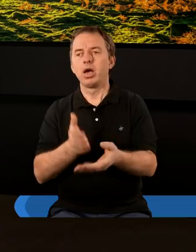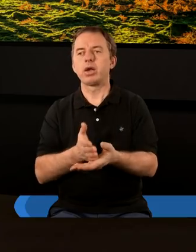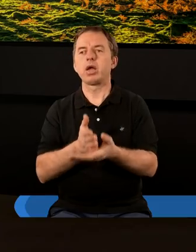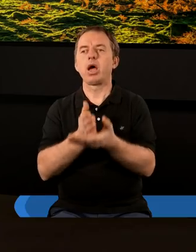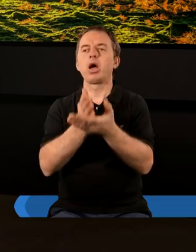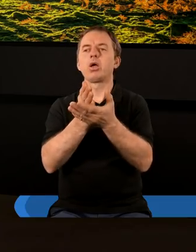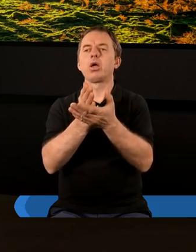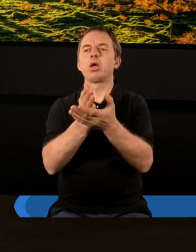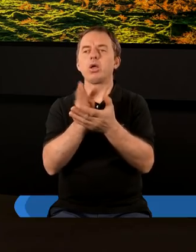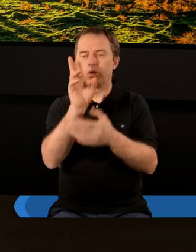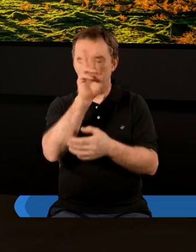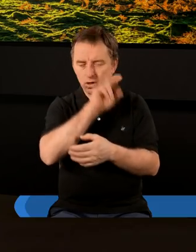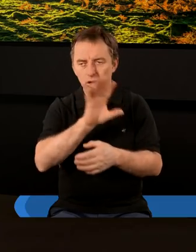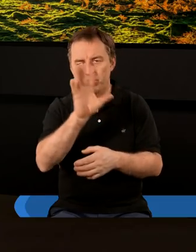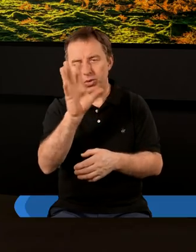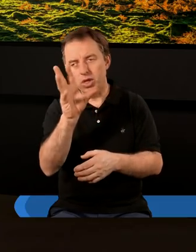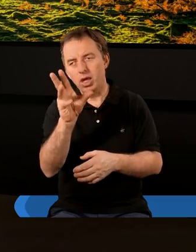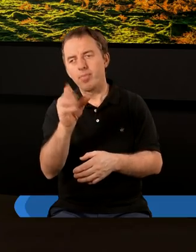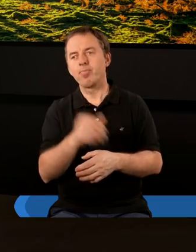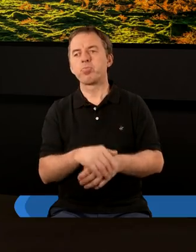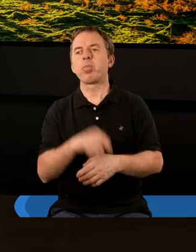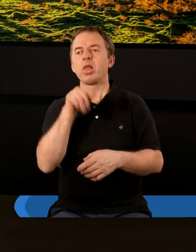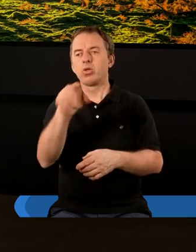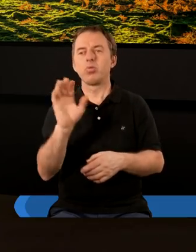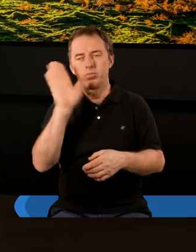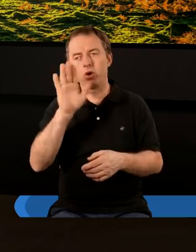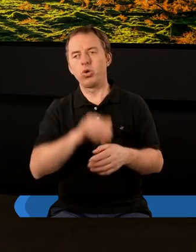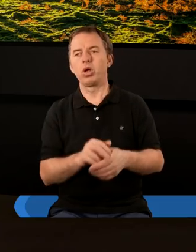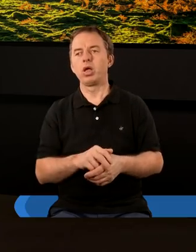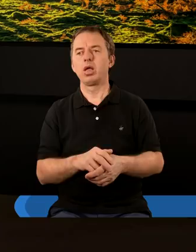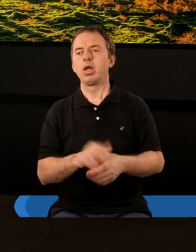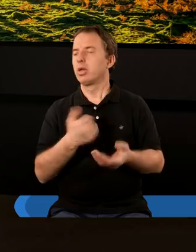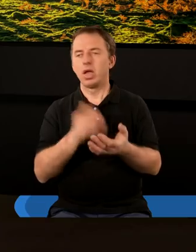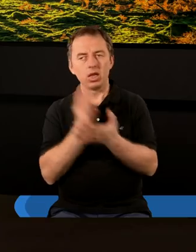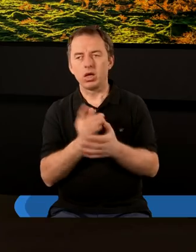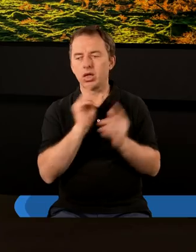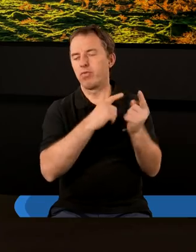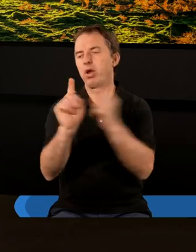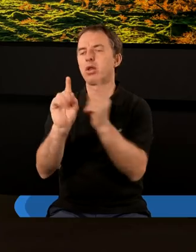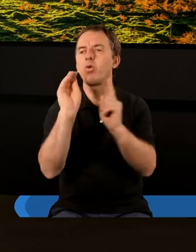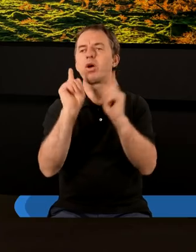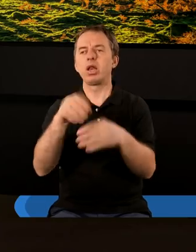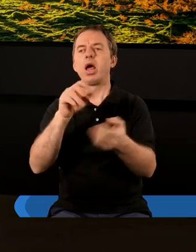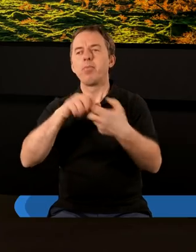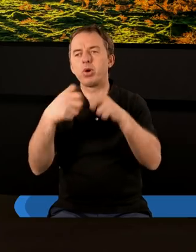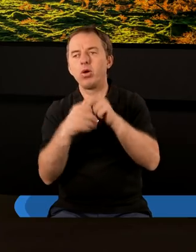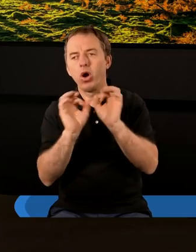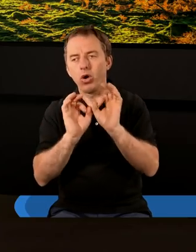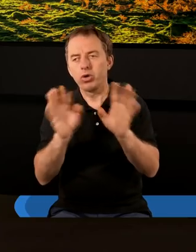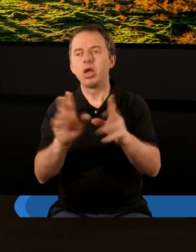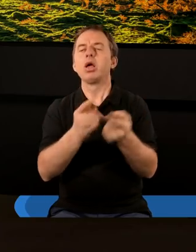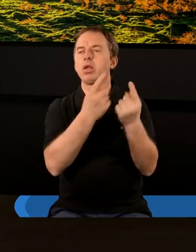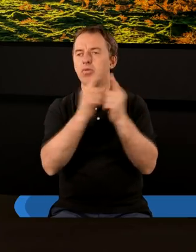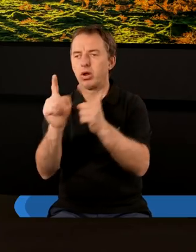o tej radzie bo rzeczywiście piękne jest to w Panu Bogu że On nie tyle zwraca uwagę na problem oczywiście